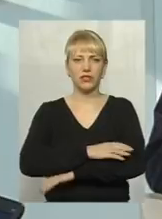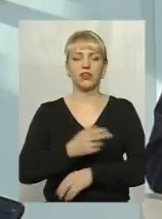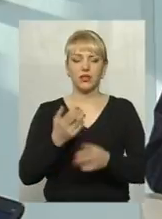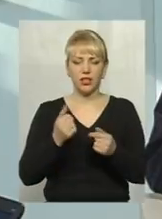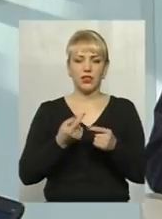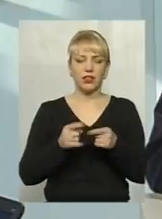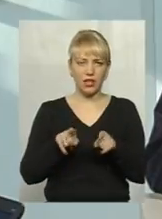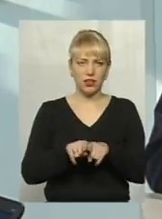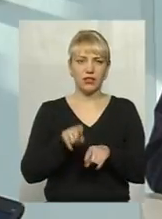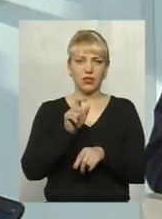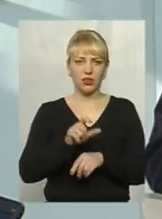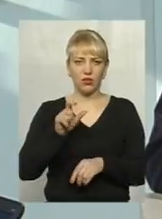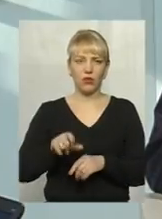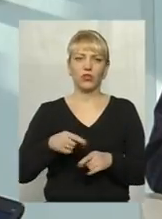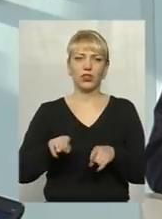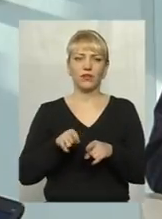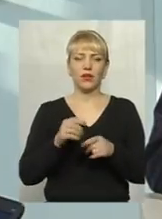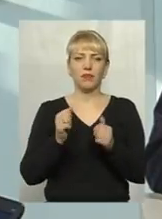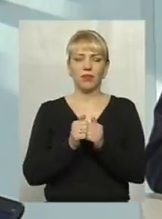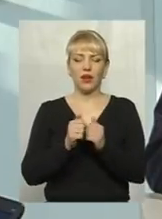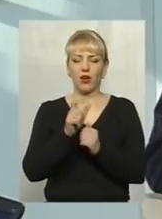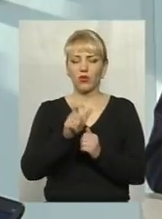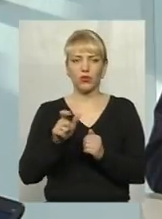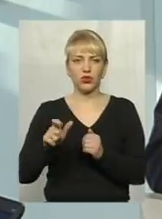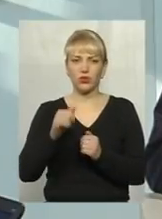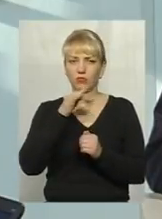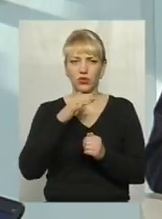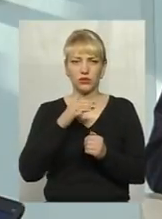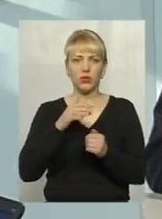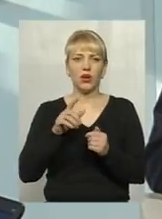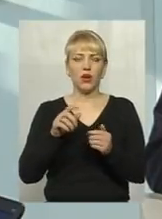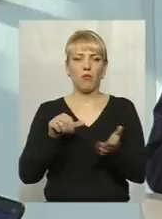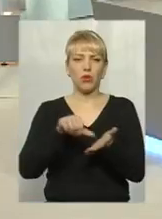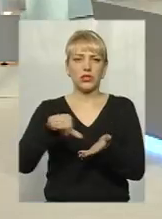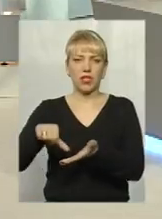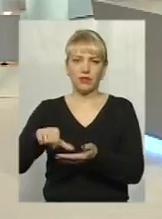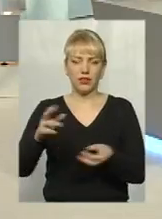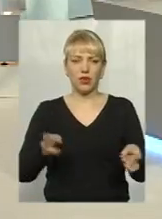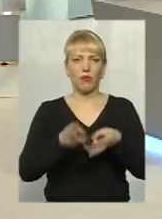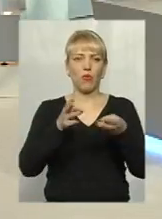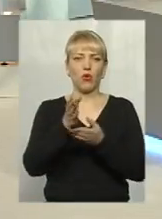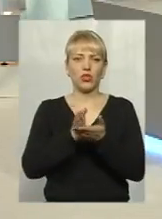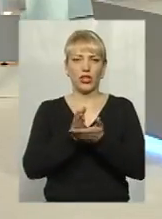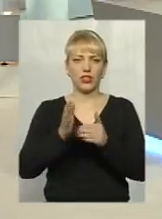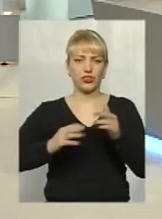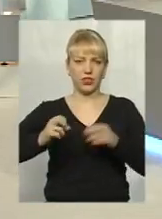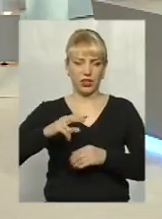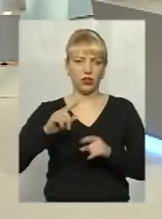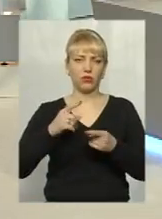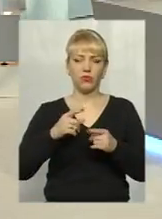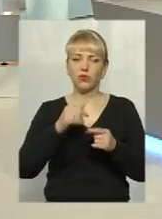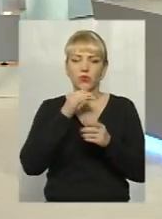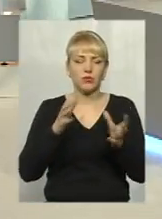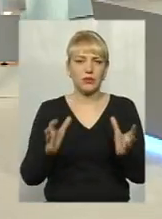проводиться робота, але все ж таки до кожного, біля кожного пожежника або правоохоронця ми не зможемо поставити, щоб їх вберегти. Тому ми не